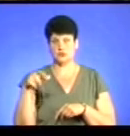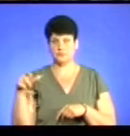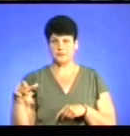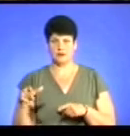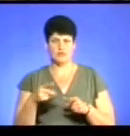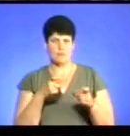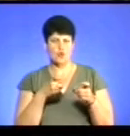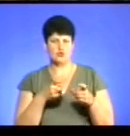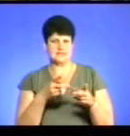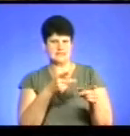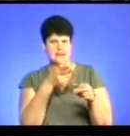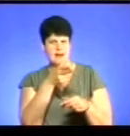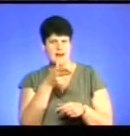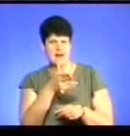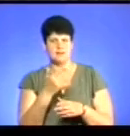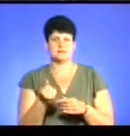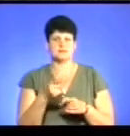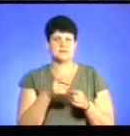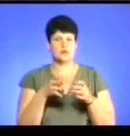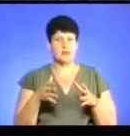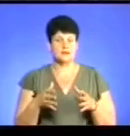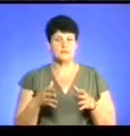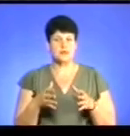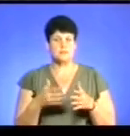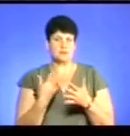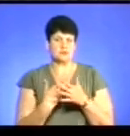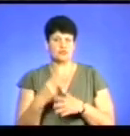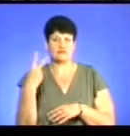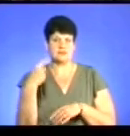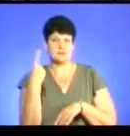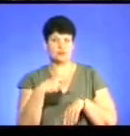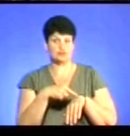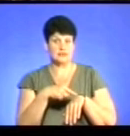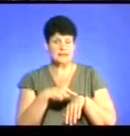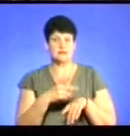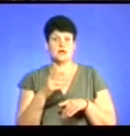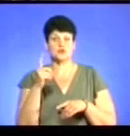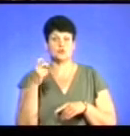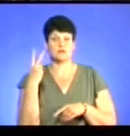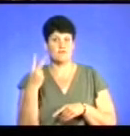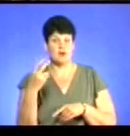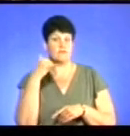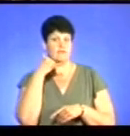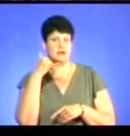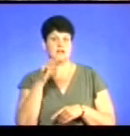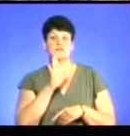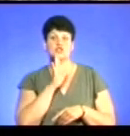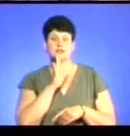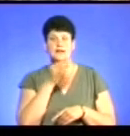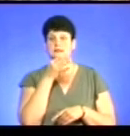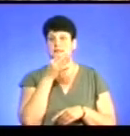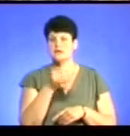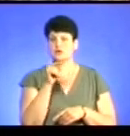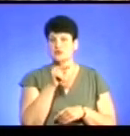Вони погрожували та стріляли із травматичного пістолета. Близько 21-ї години на лінію 102 надійшов виклик від жінки, яка сказала,